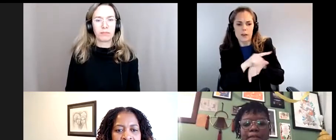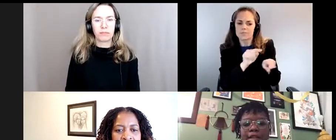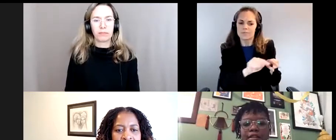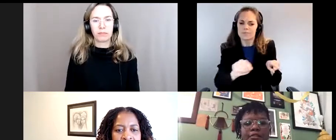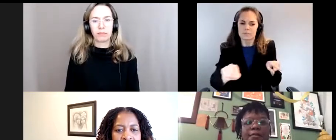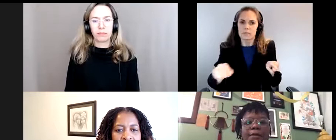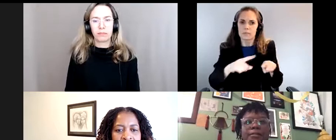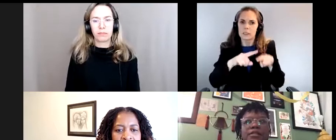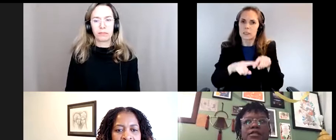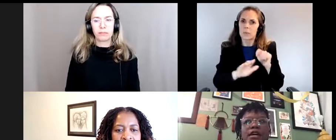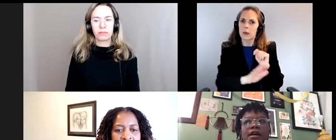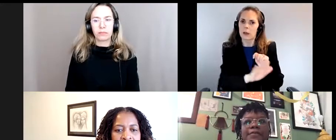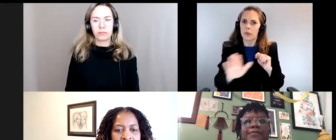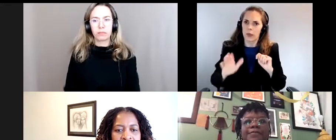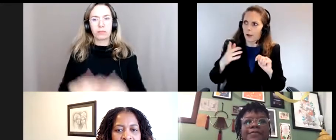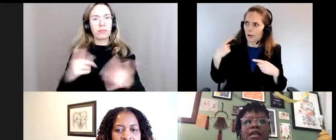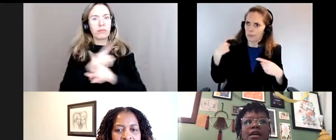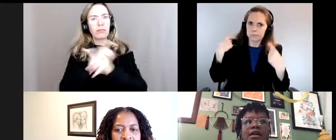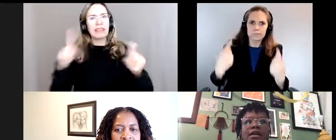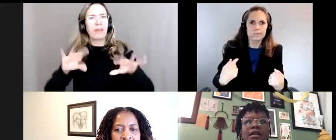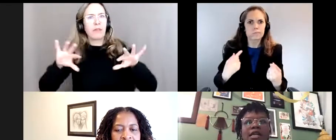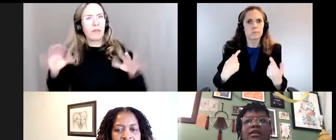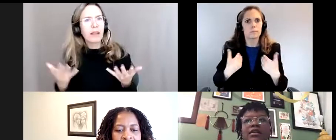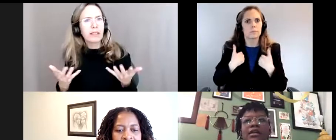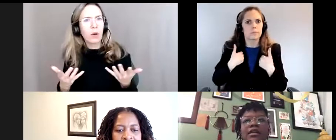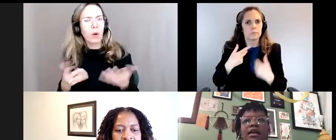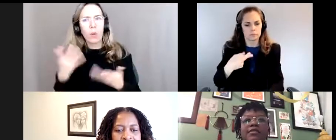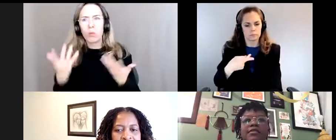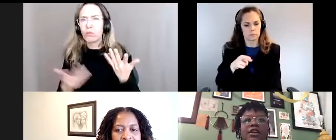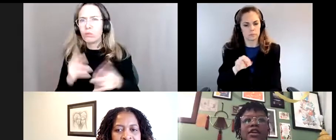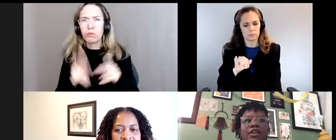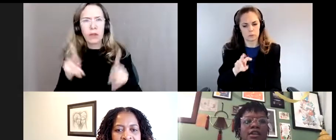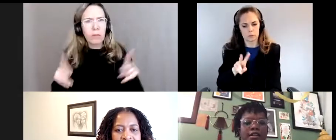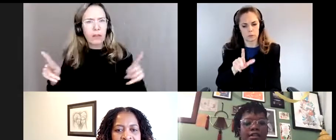Et ça, ça se base sur les différentes façons dont les personnes